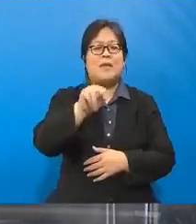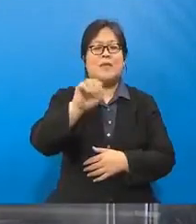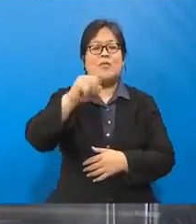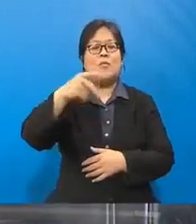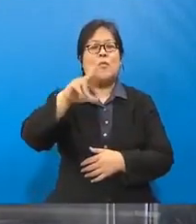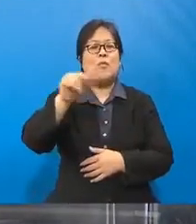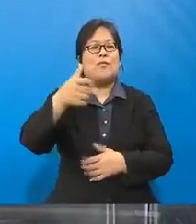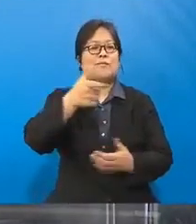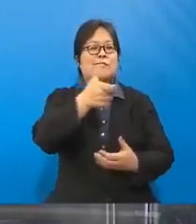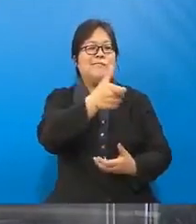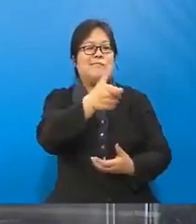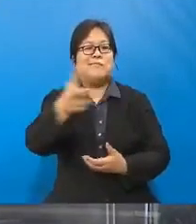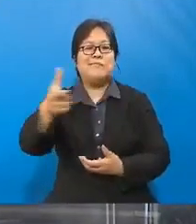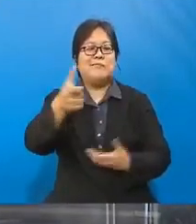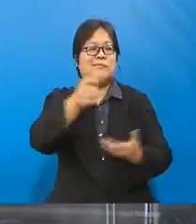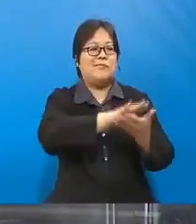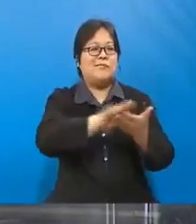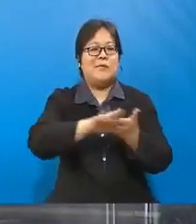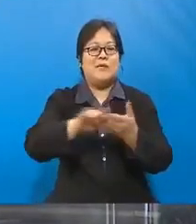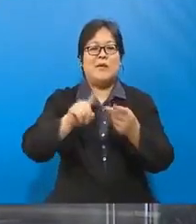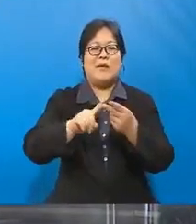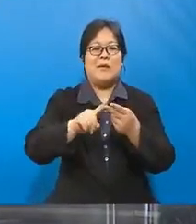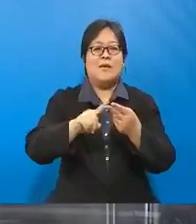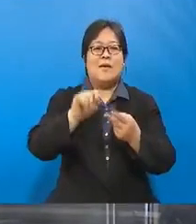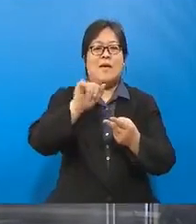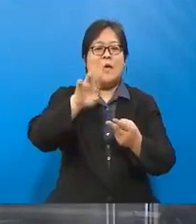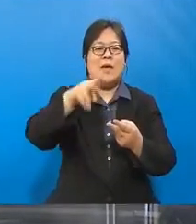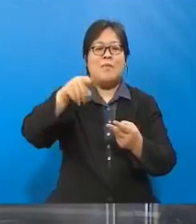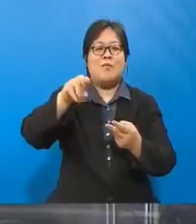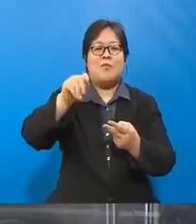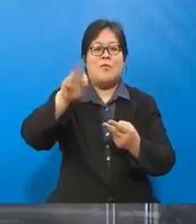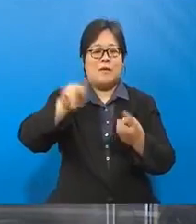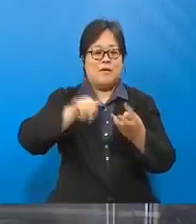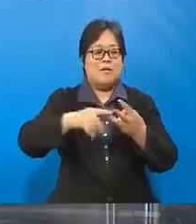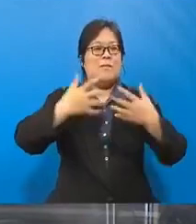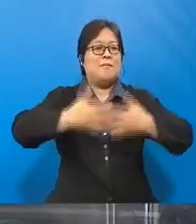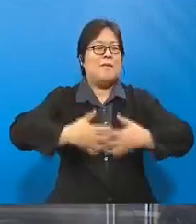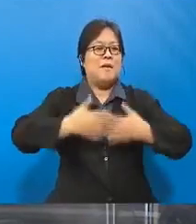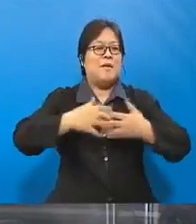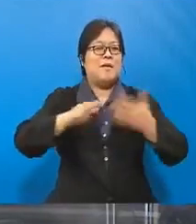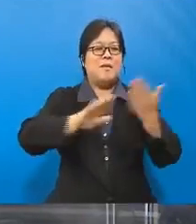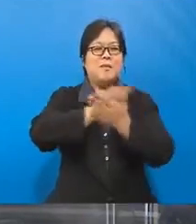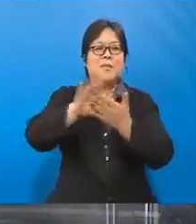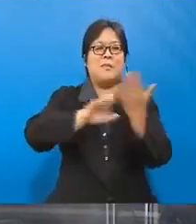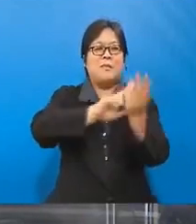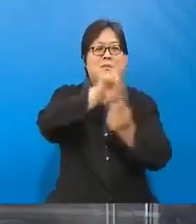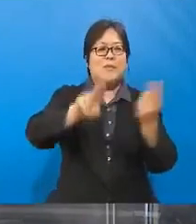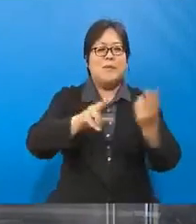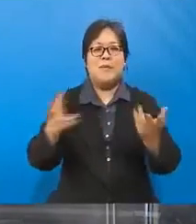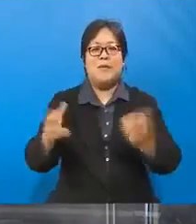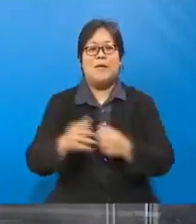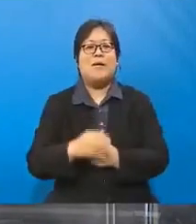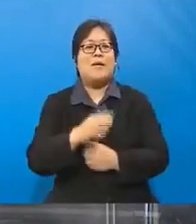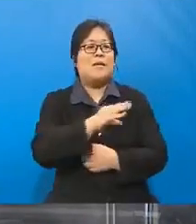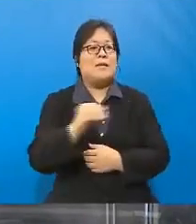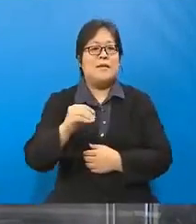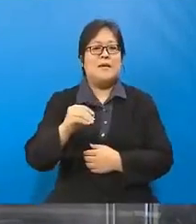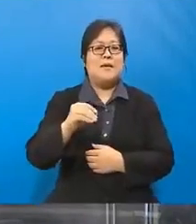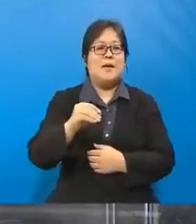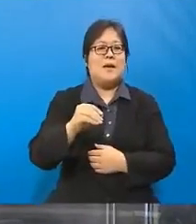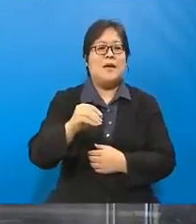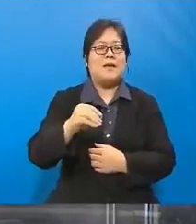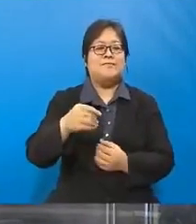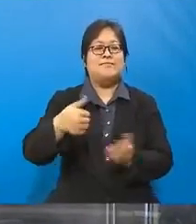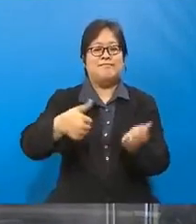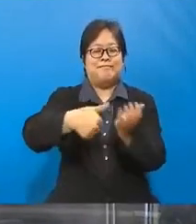air purifier, mesin pembersih utara, dan juga pulse oximeter